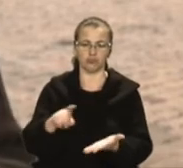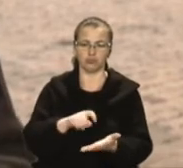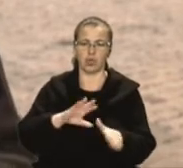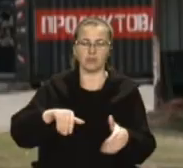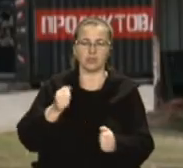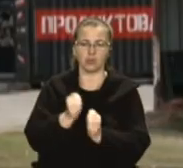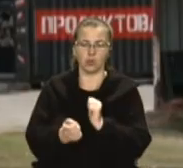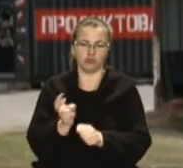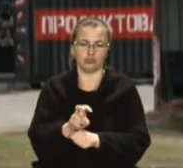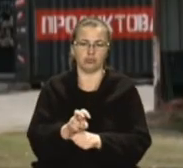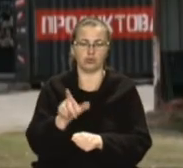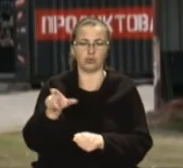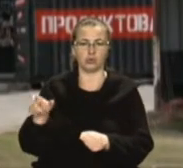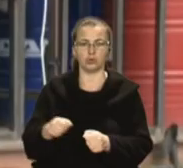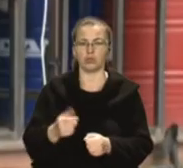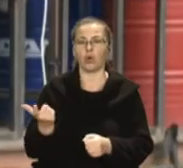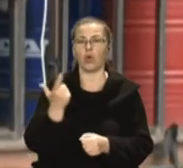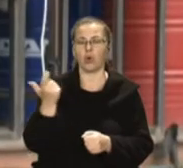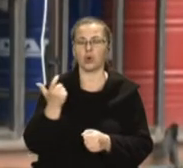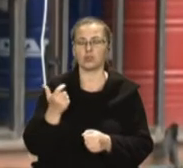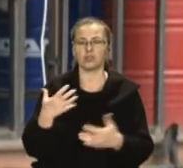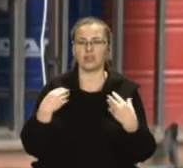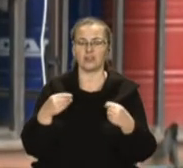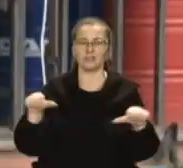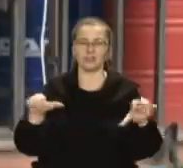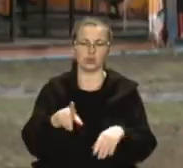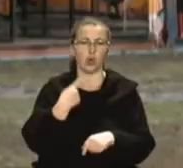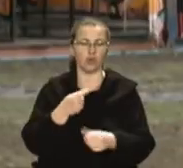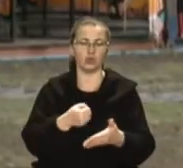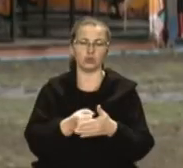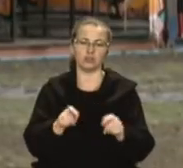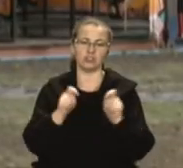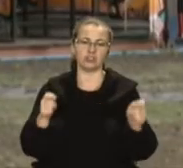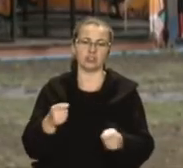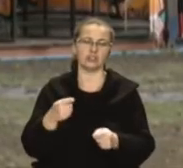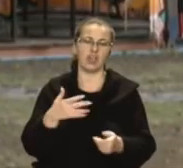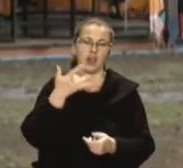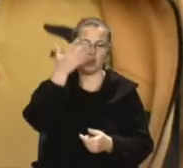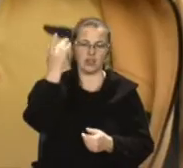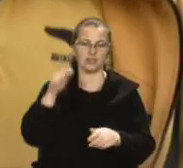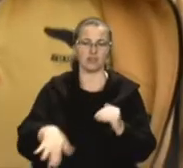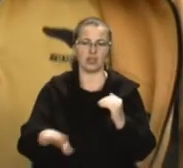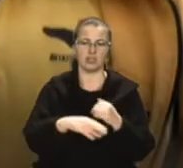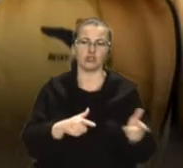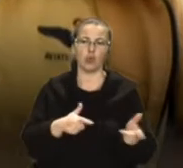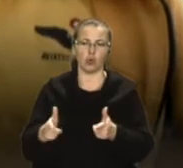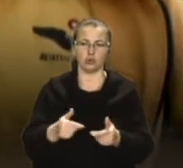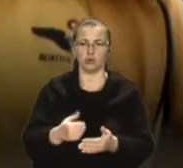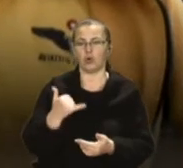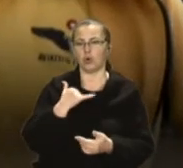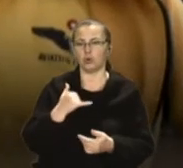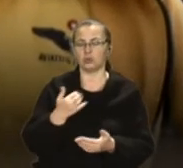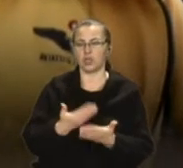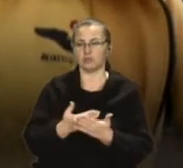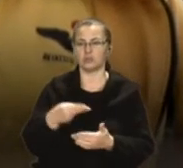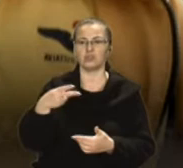відвідувача. Власники мережі львівських ресторанів кажуть, до відкриття літніх майданчиків готові. Через те, що у нас близько двох тисяч